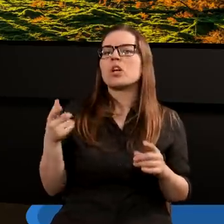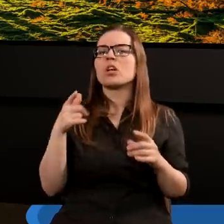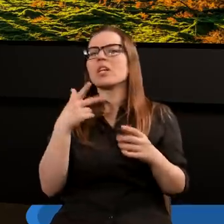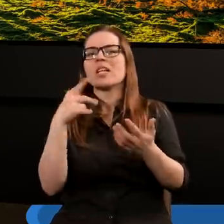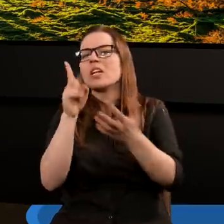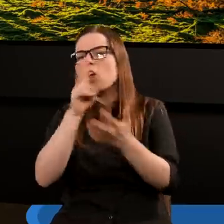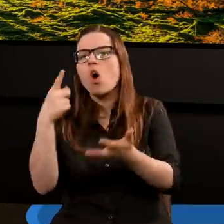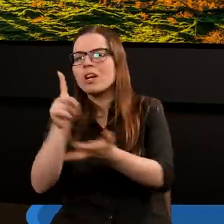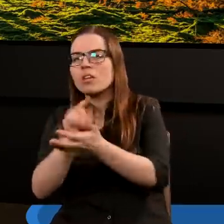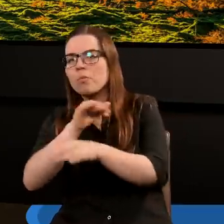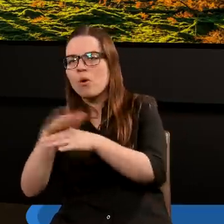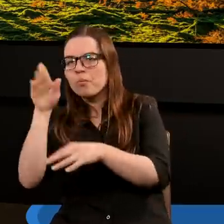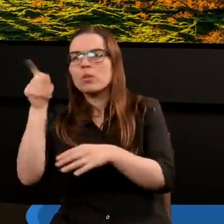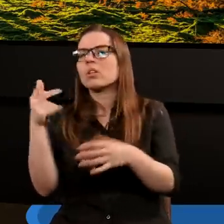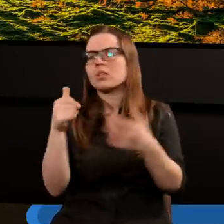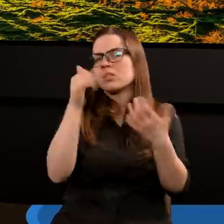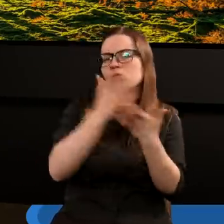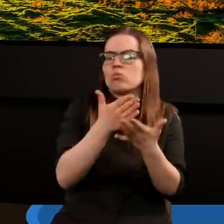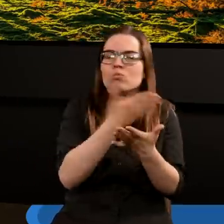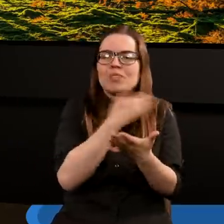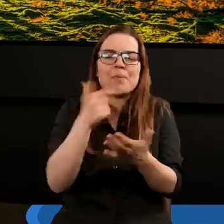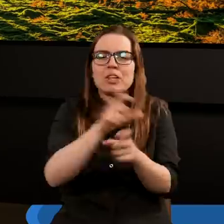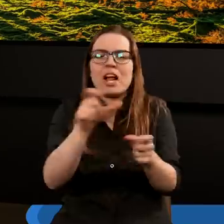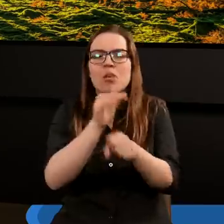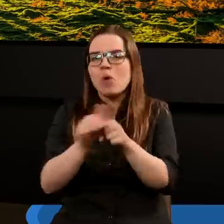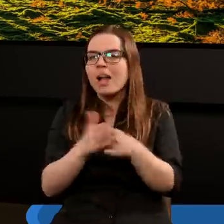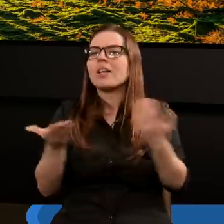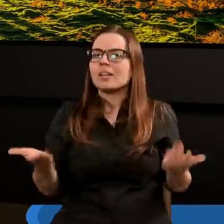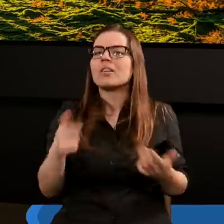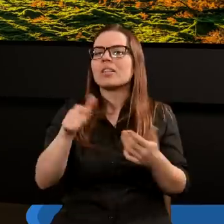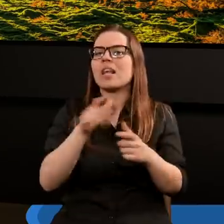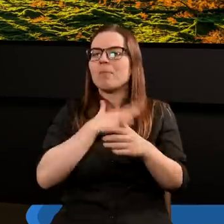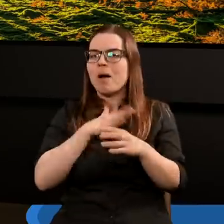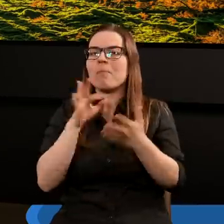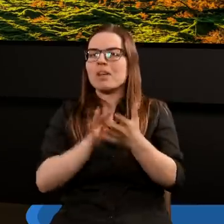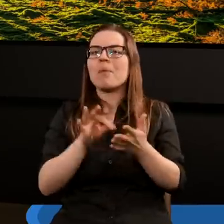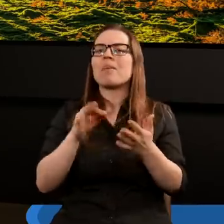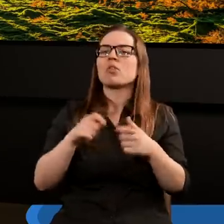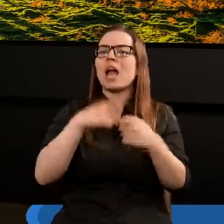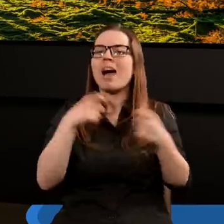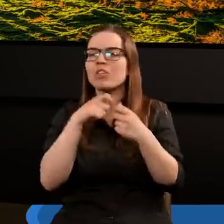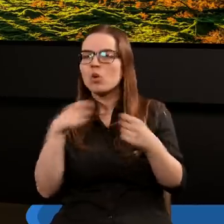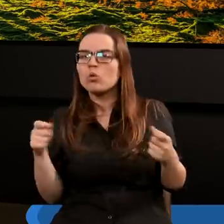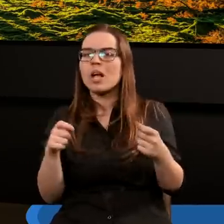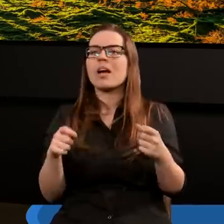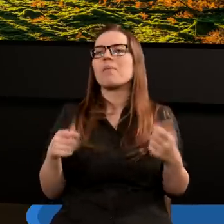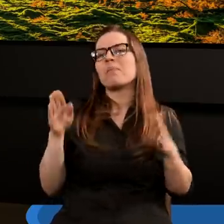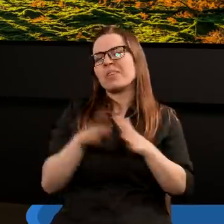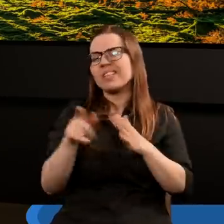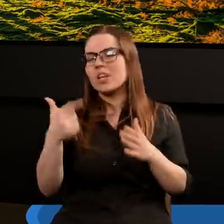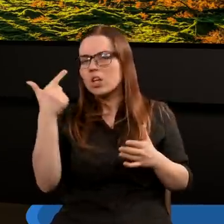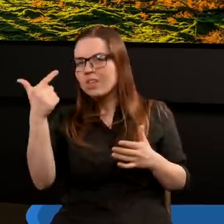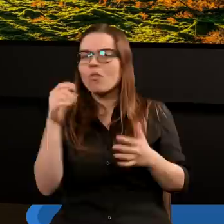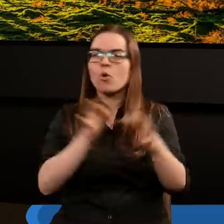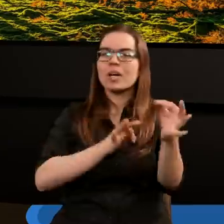pojednać, no to już dla niego nie było łaski. Tutaj też na pewno mamy takie nawiązania do przynajmniej tych